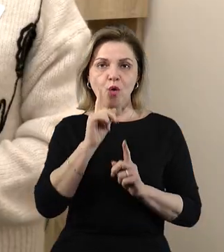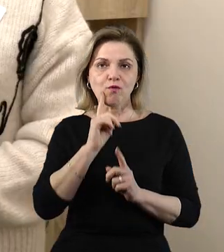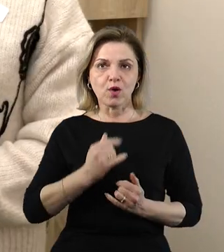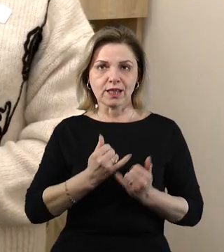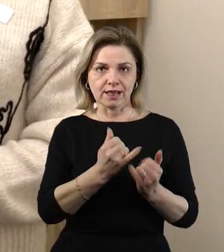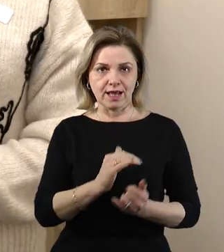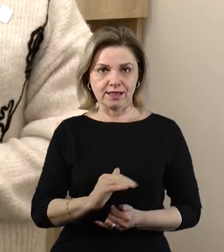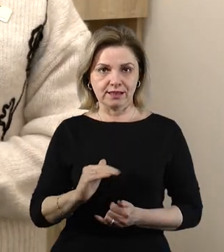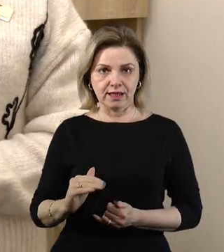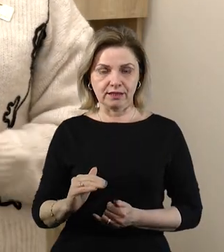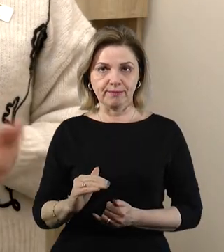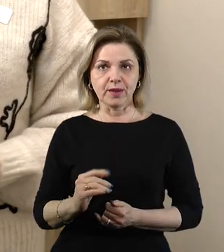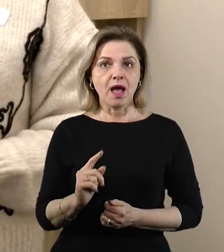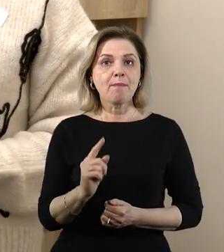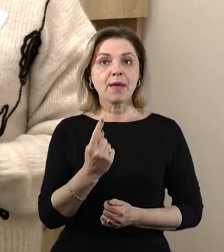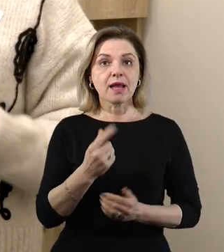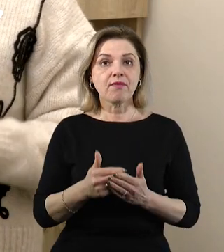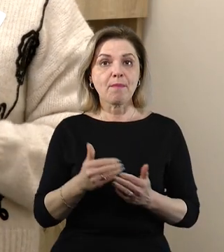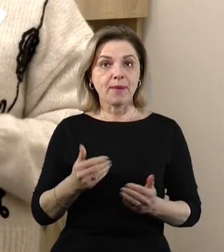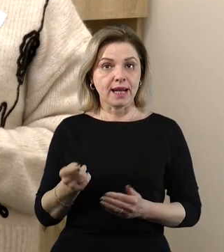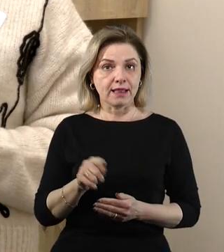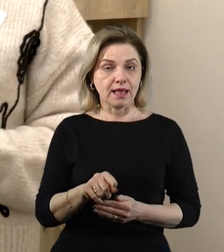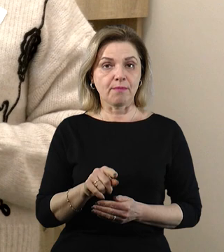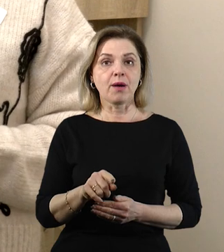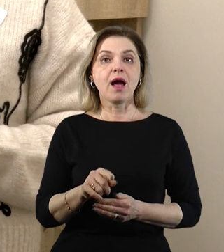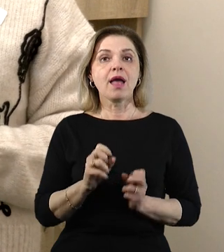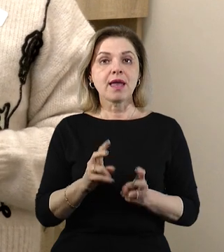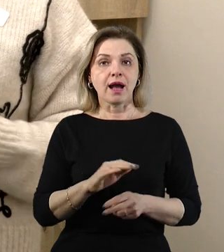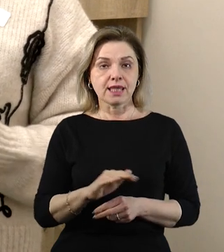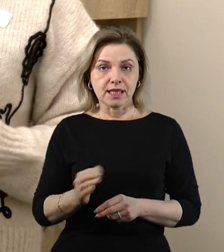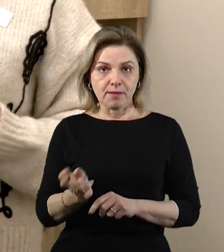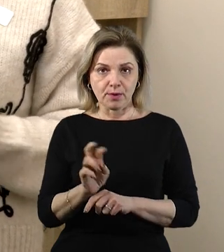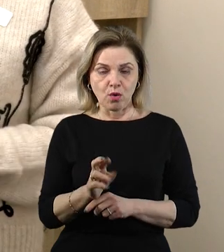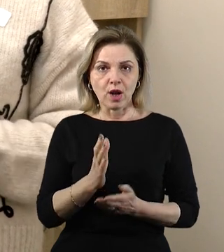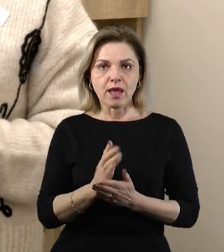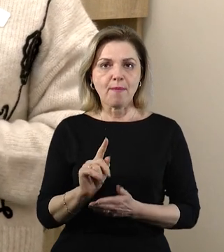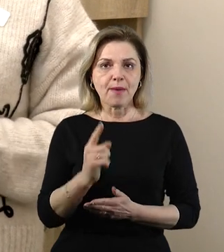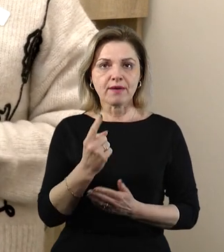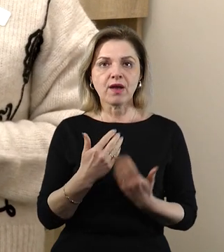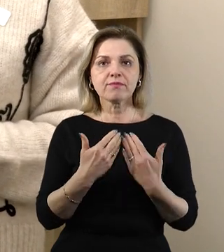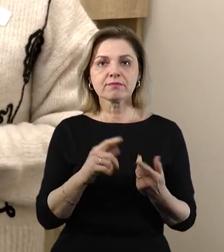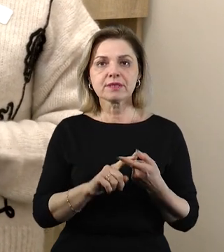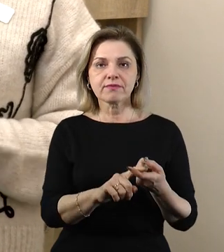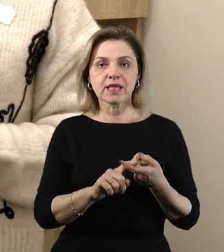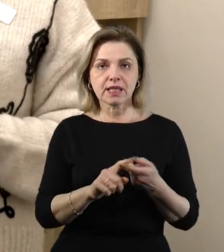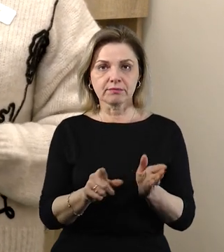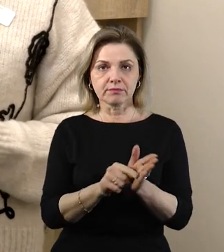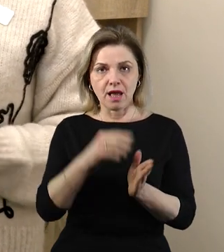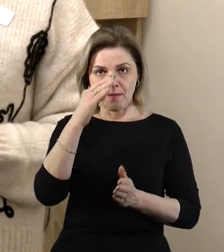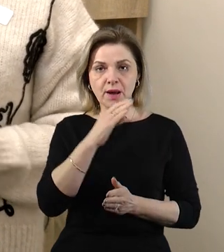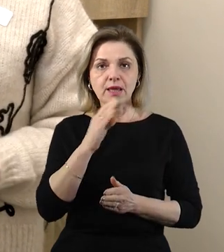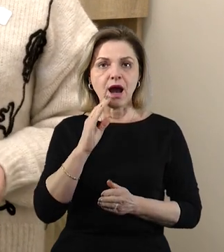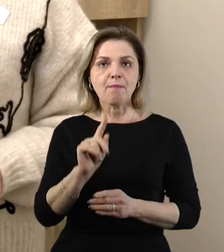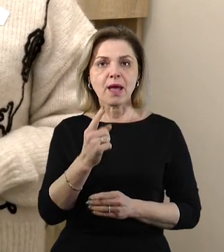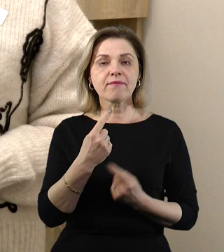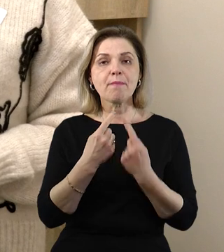дитини. Я хочу сказати, сперш за все, перед тим, як вони приходять, у нас є первинна взаємодія з батьками. Тобто перша